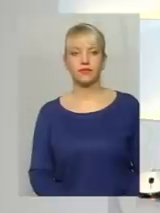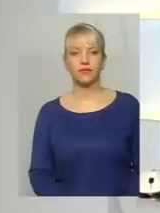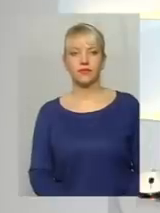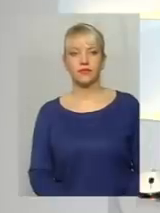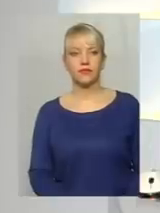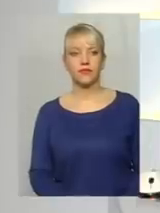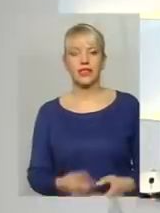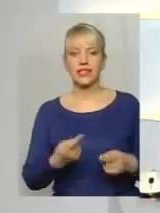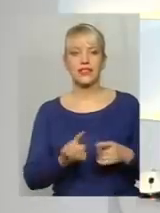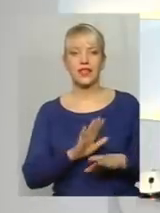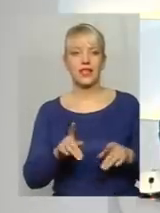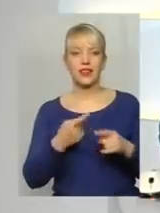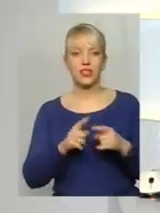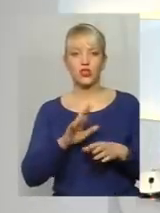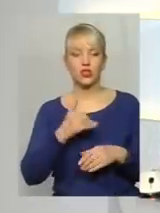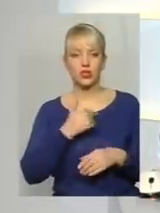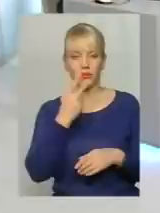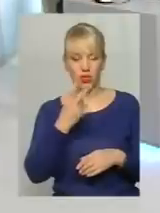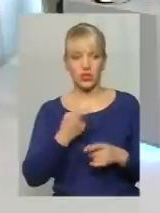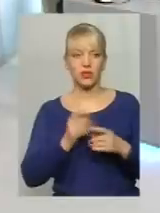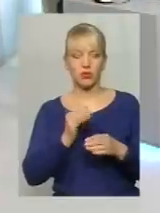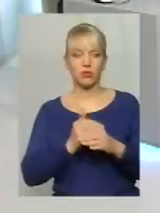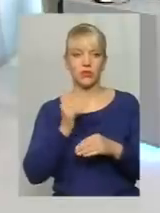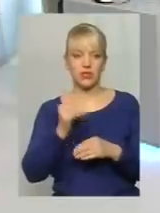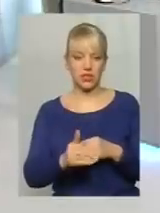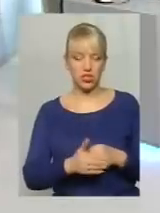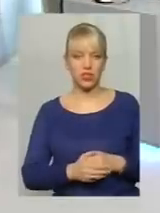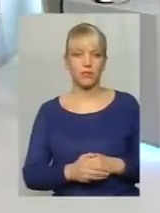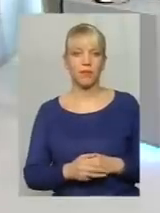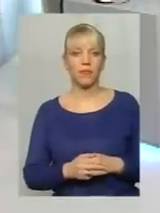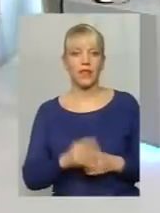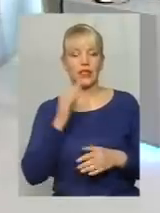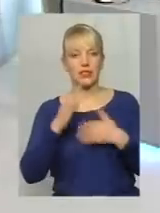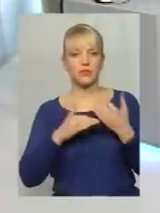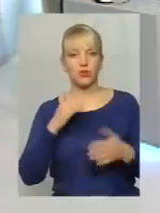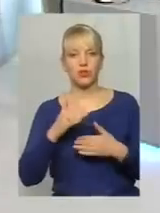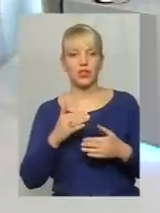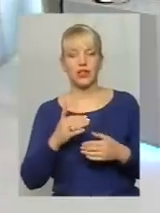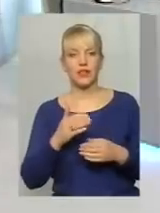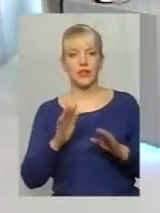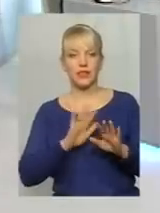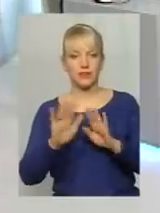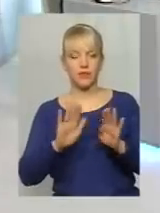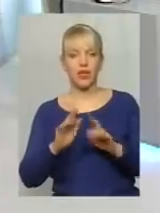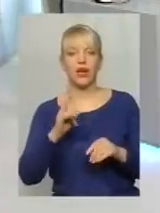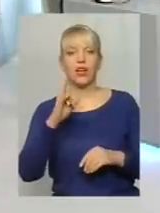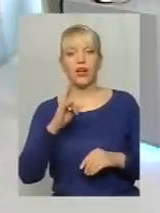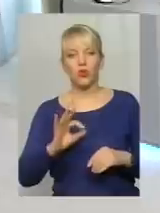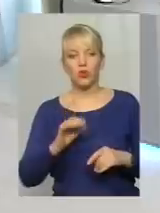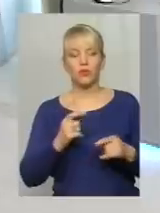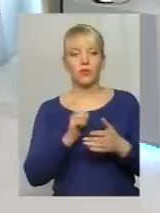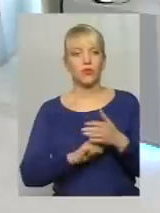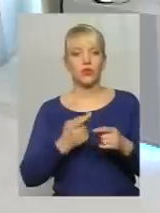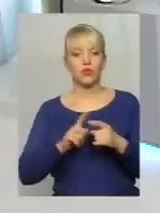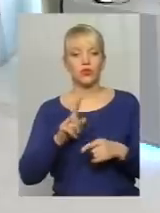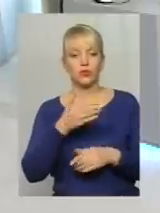Це не те, що ми хотіли показати, буде трошечки пізніше, сплутали синхрон. Але з приводу того, що ми зараз